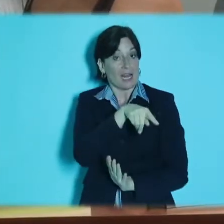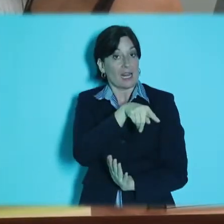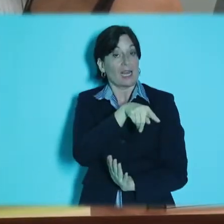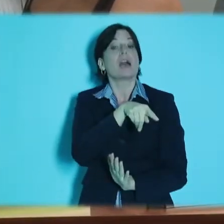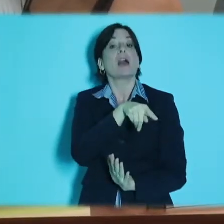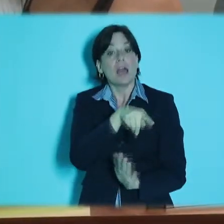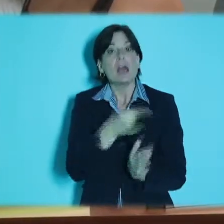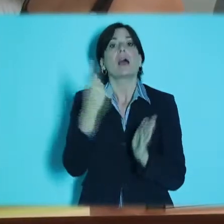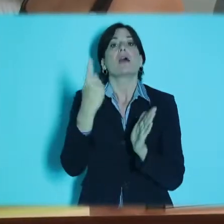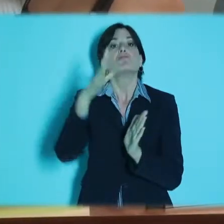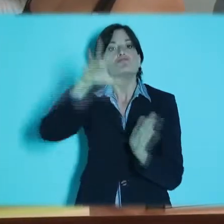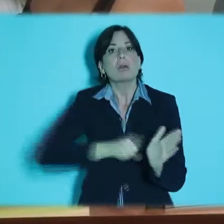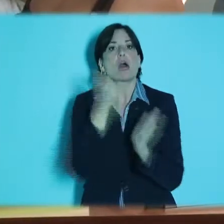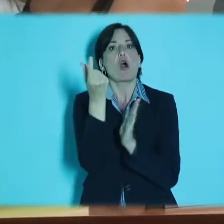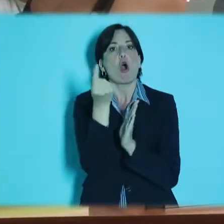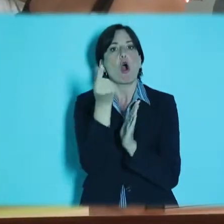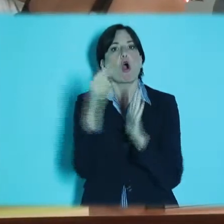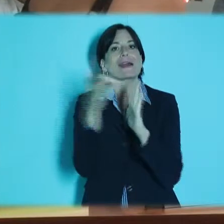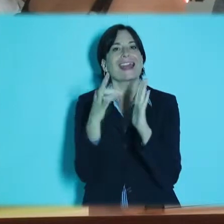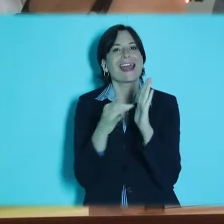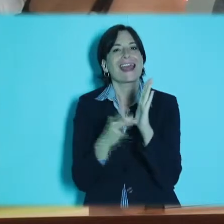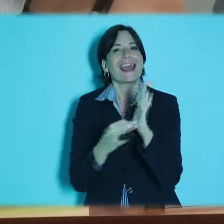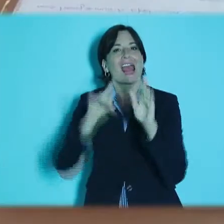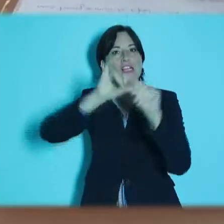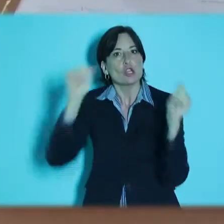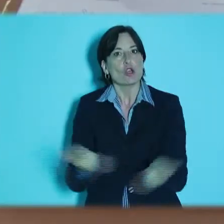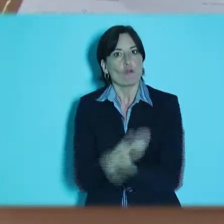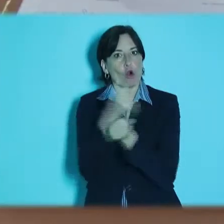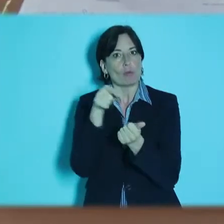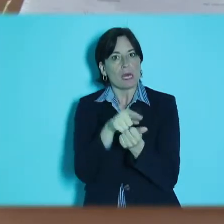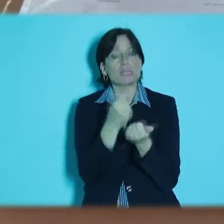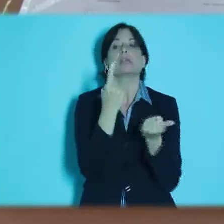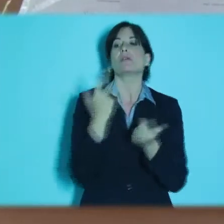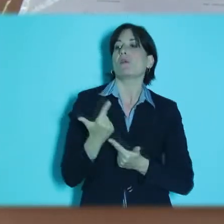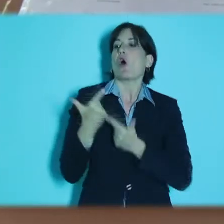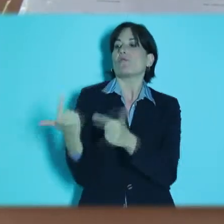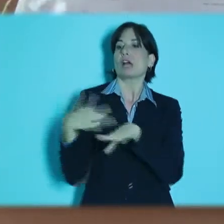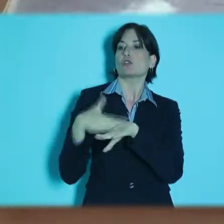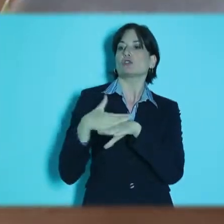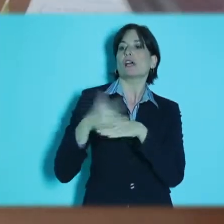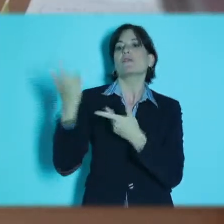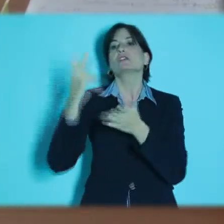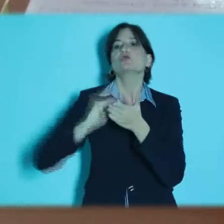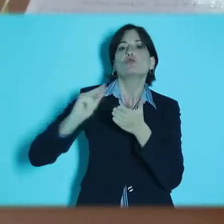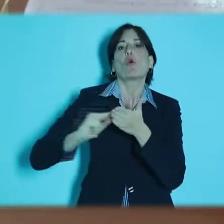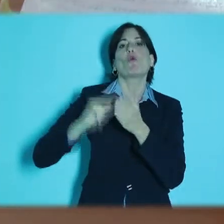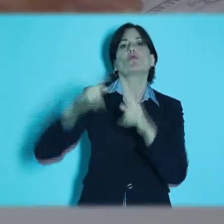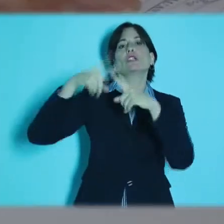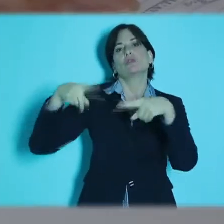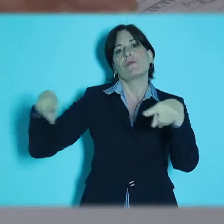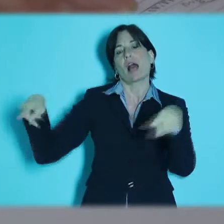delle lauree magistrali acquisiscono alcuni crediti formativi proprio fornendo un